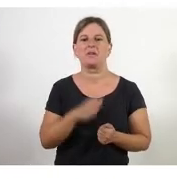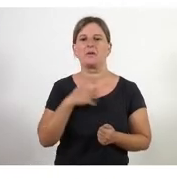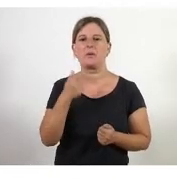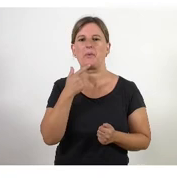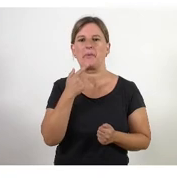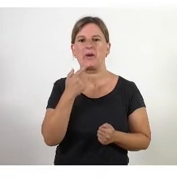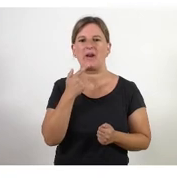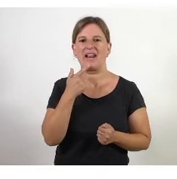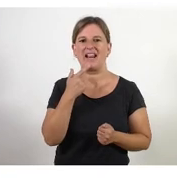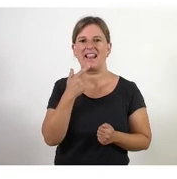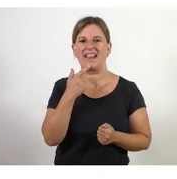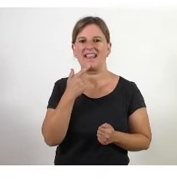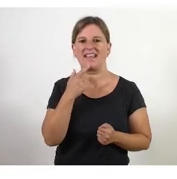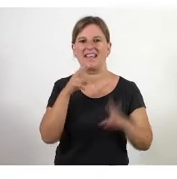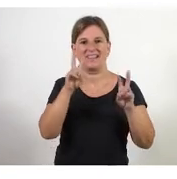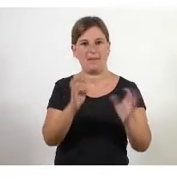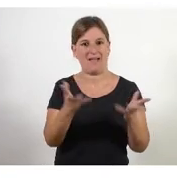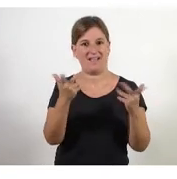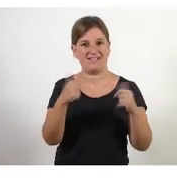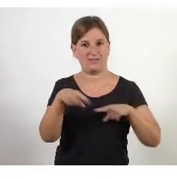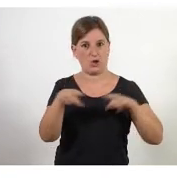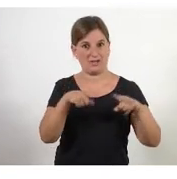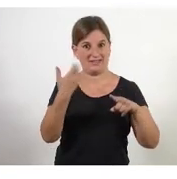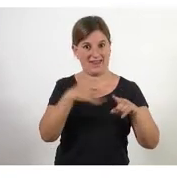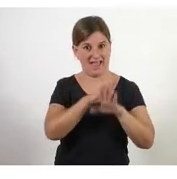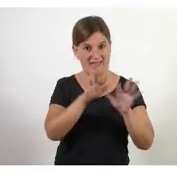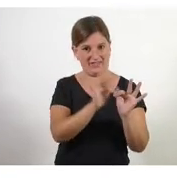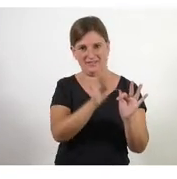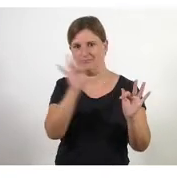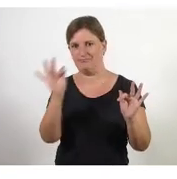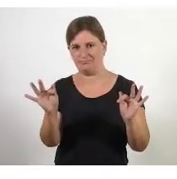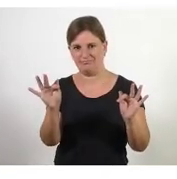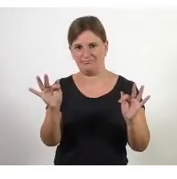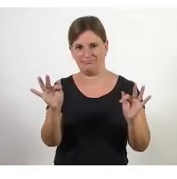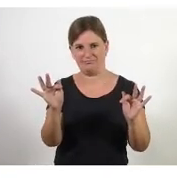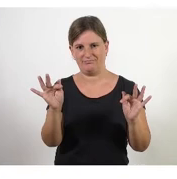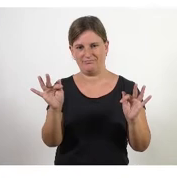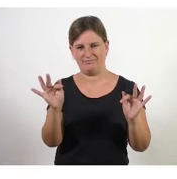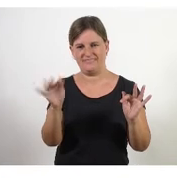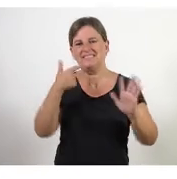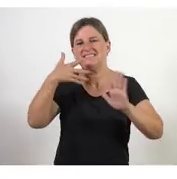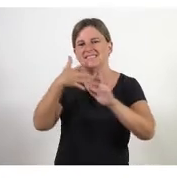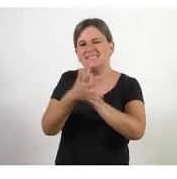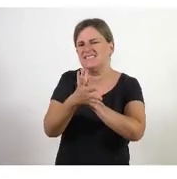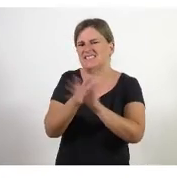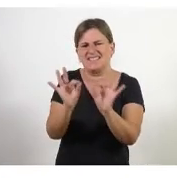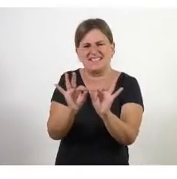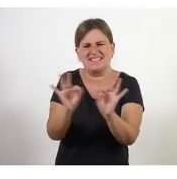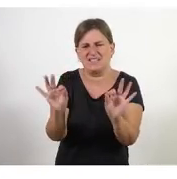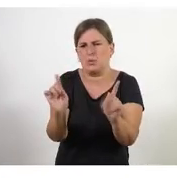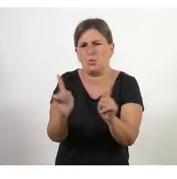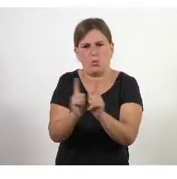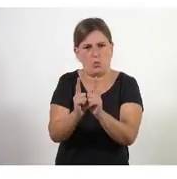de tota aquesta part de l'agilitat organitzativa i entrem us donaré una pinsellada cinc